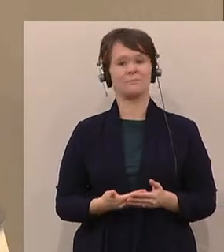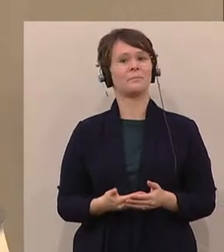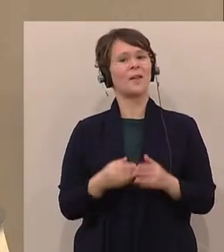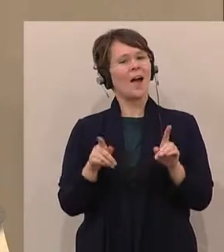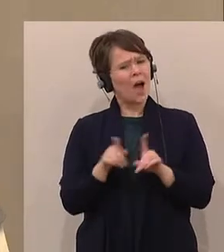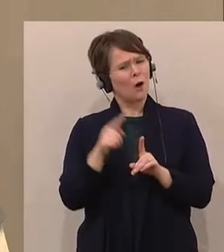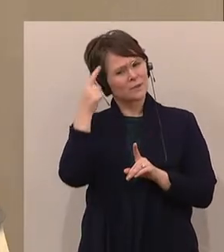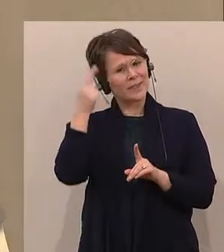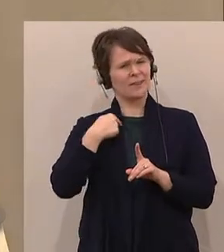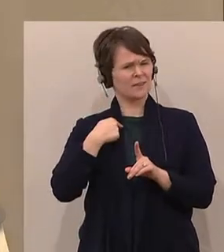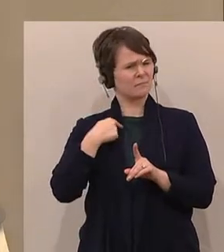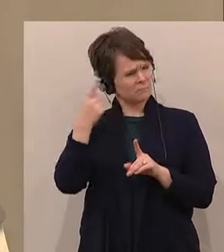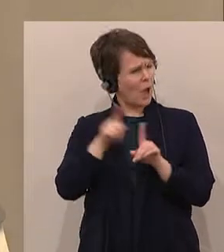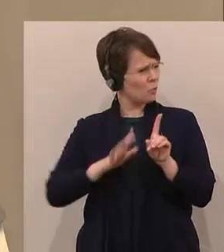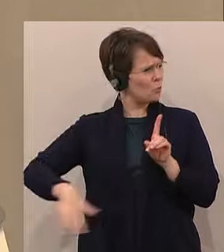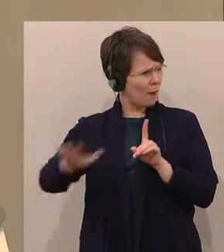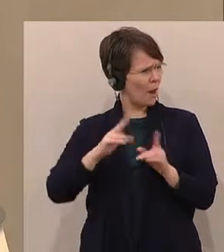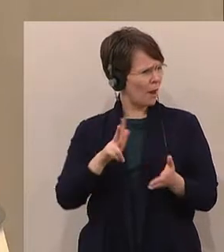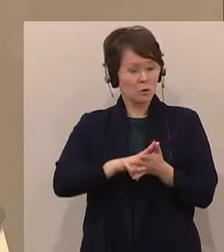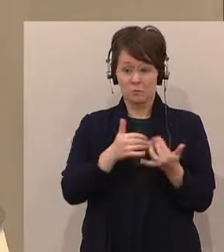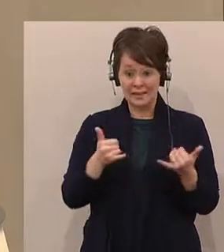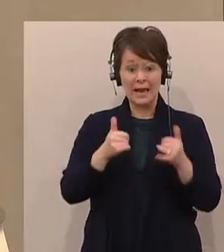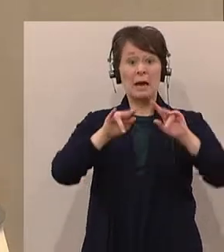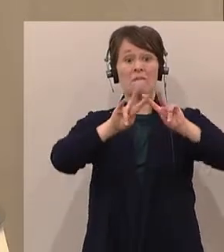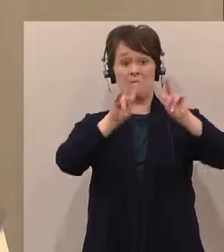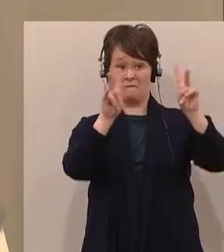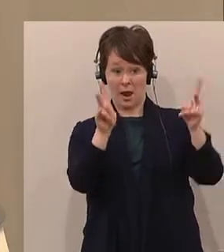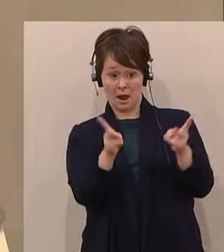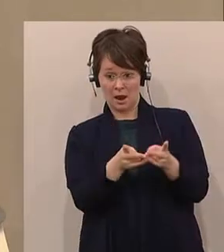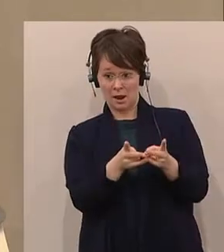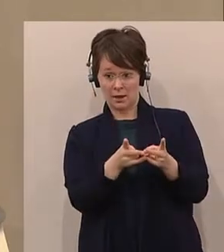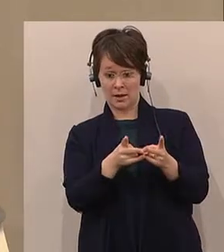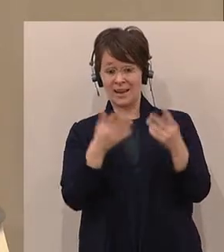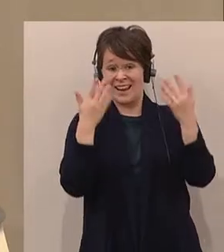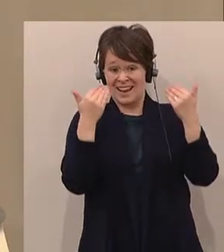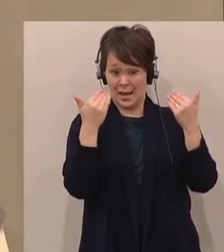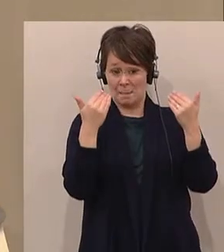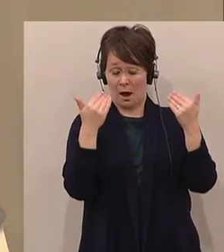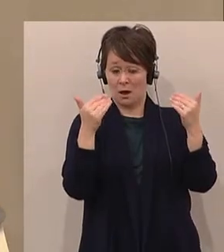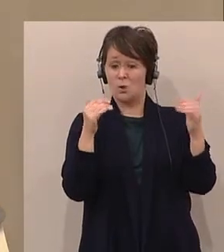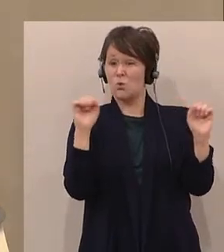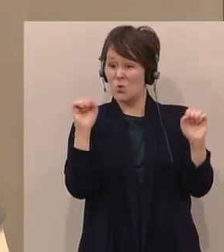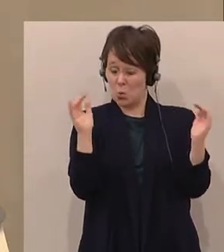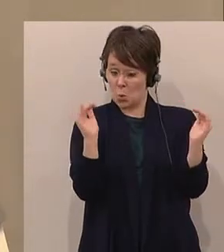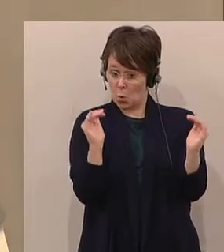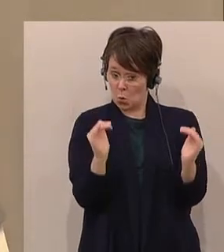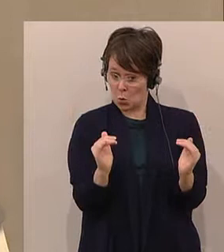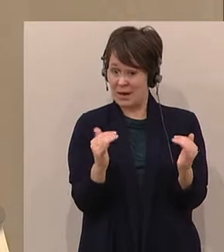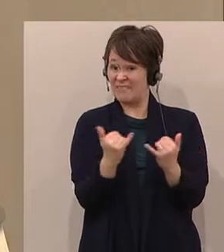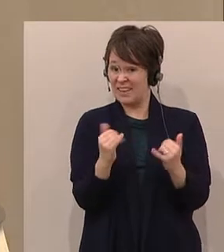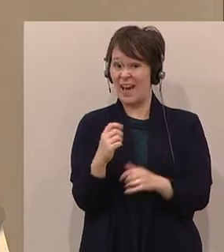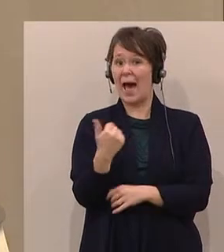anerkannt, davon ausgehe, dass die Welt dann kühler wird, wenn wir wieder unter 240 ppm,